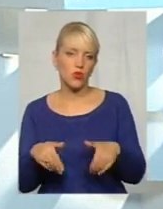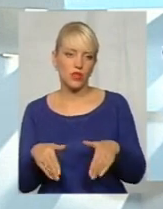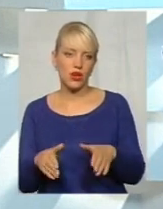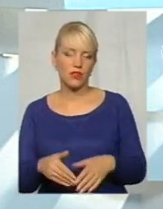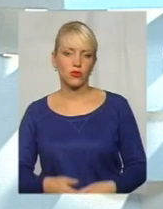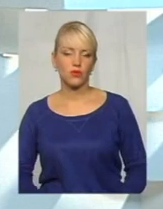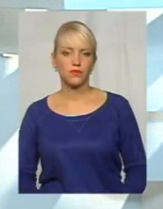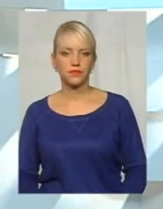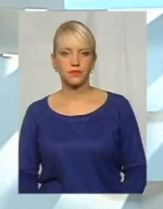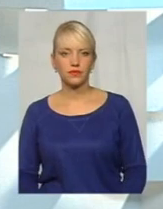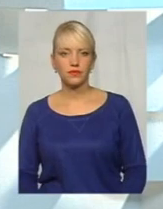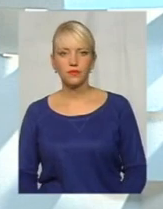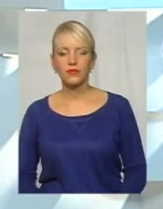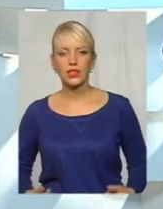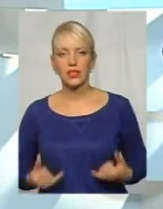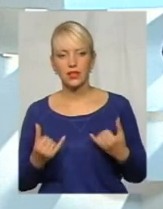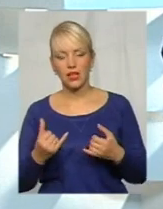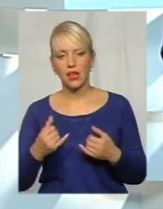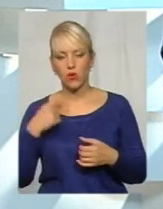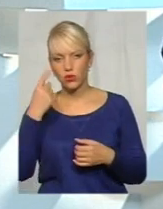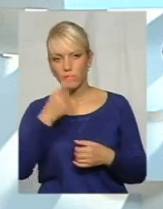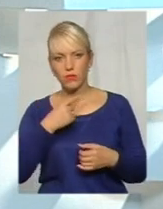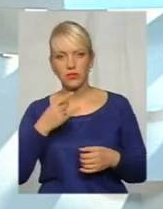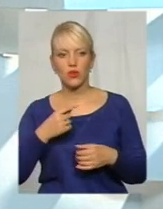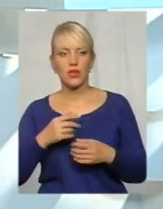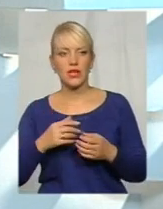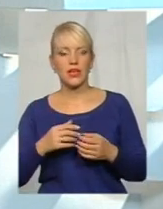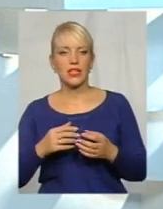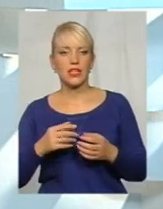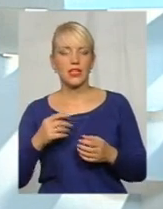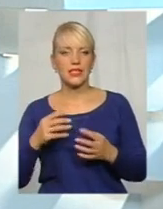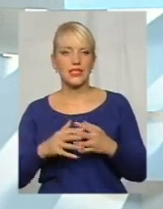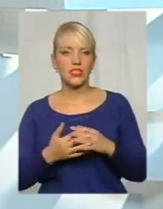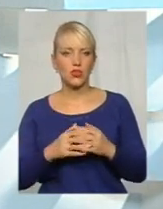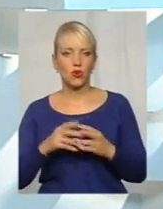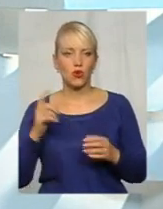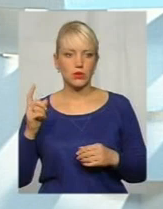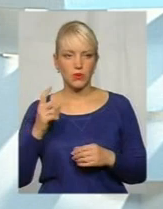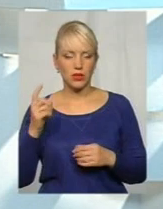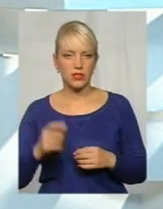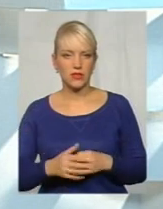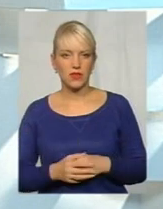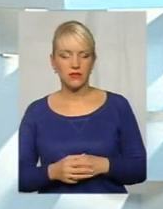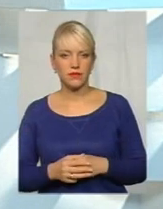земельну ділянку для особистого селянського господарства. Пане Олеже, ви з нами ще на зв'язку?